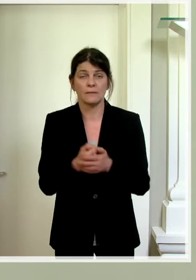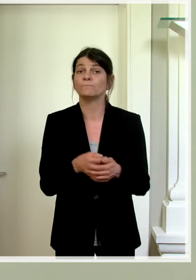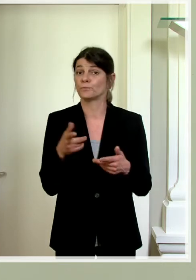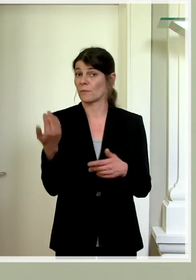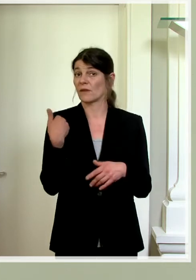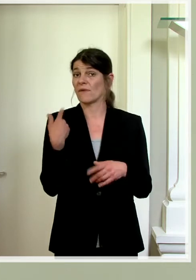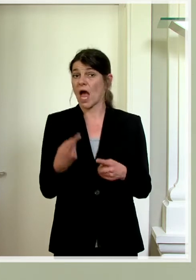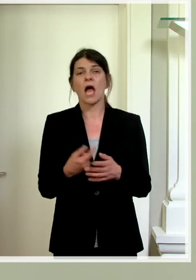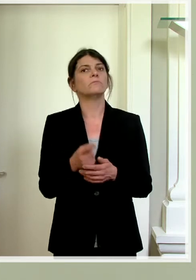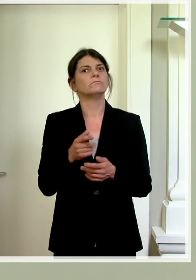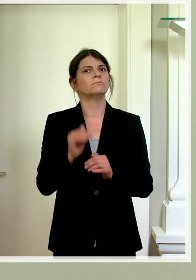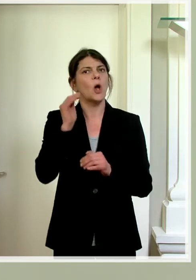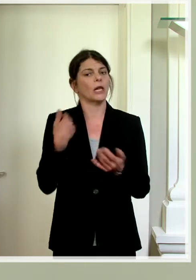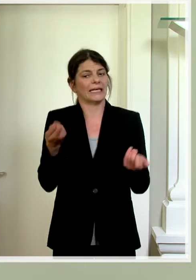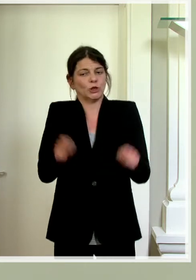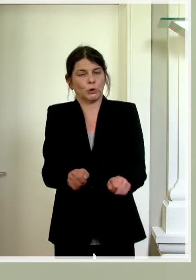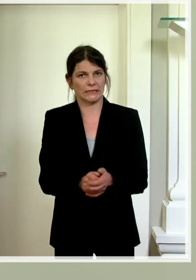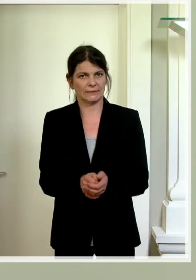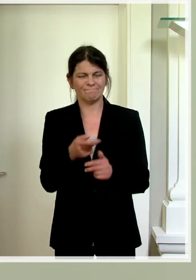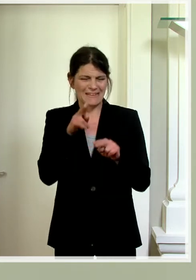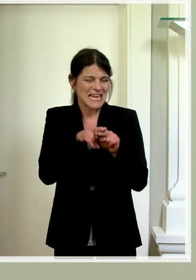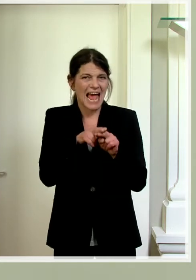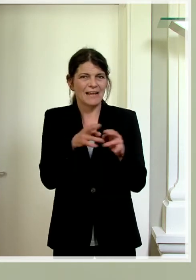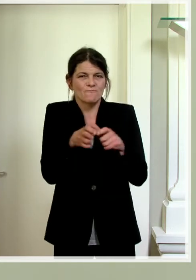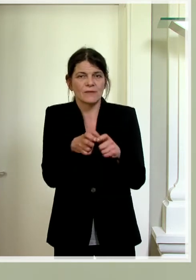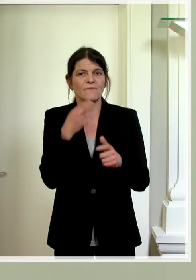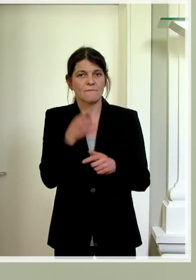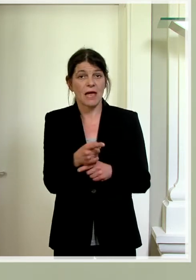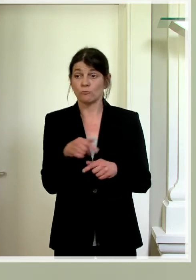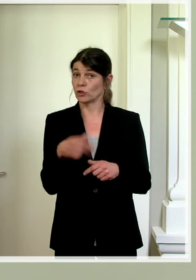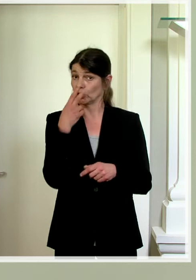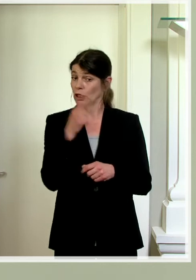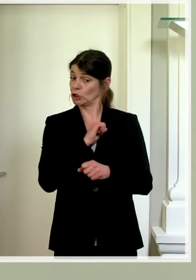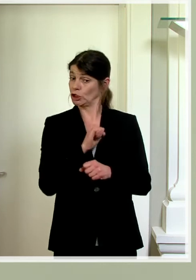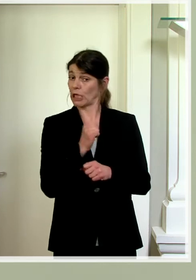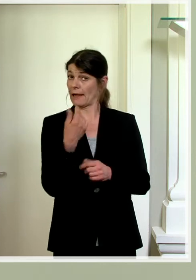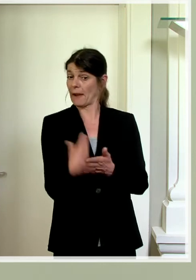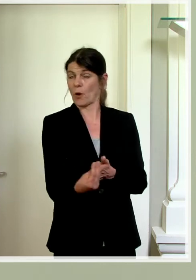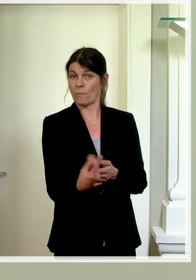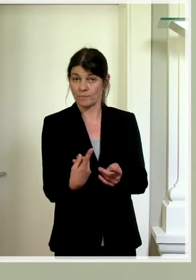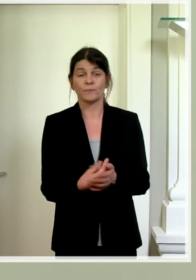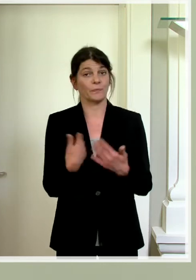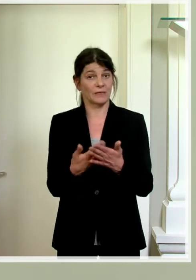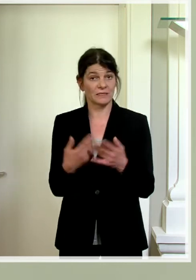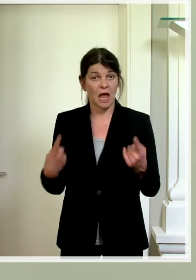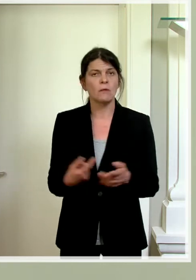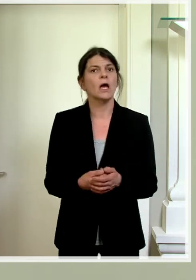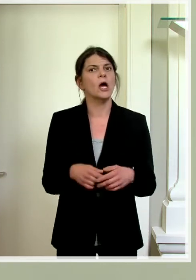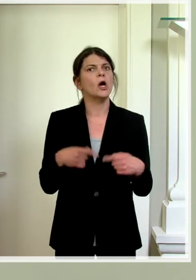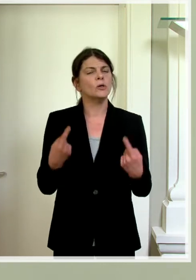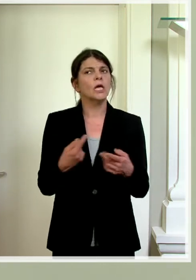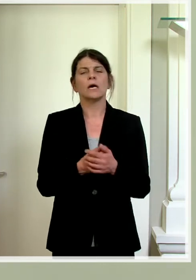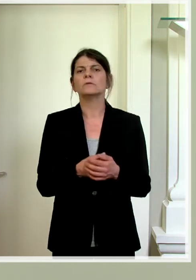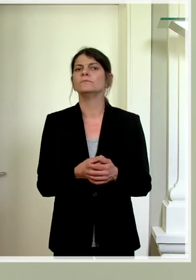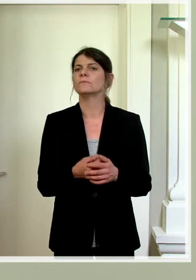diese, die man behördlich geschlossen hat, diese Kleinstbetriebe. Da musste man schauen, dass die möglichst schnell Geld bekommen. Und deshalb war der Fokus am